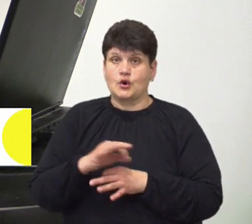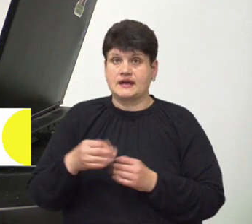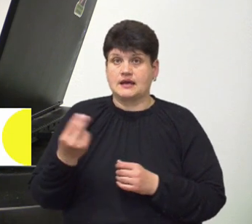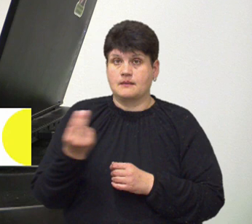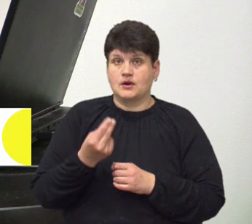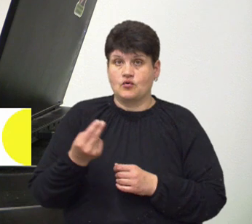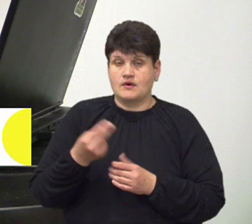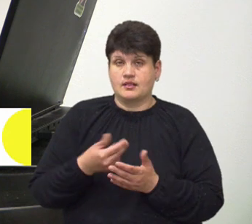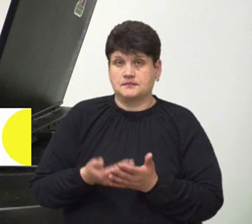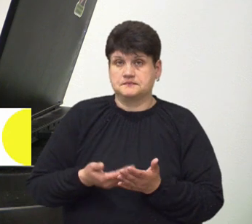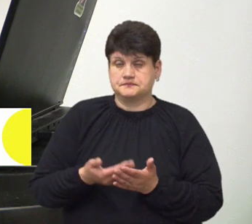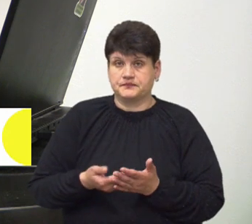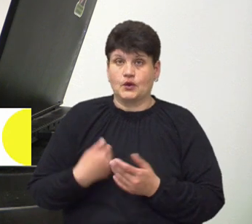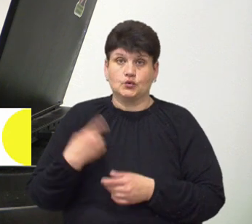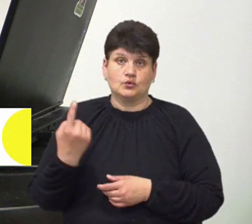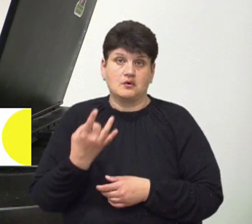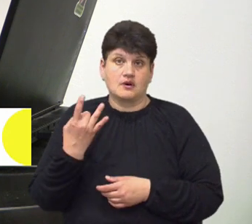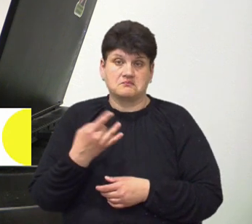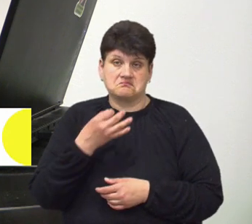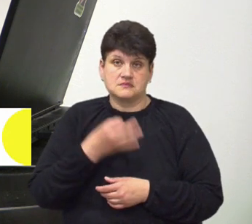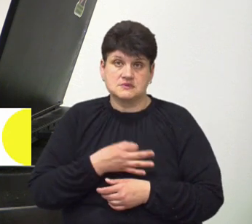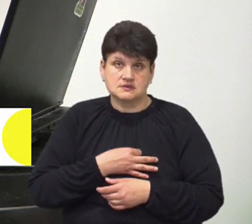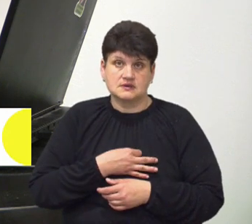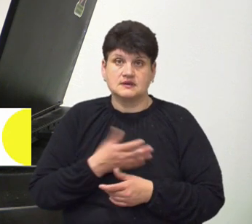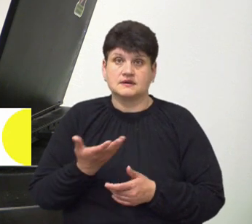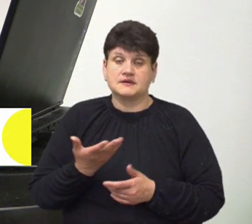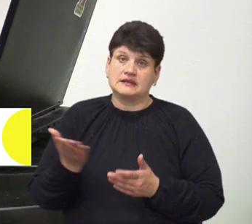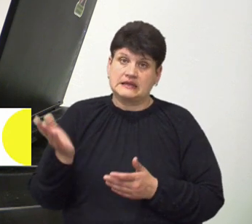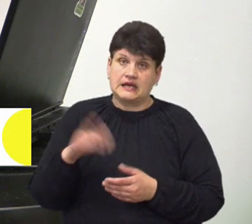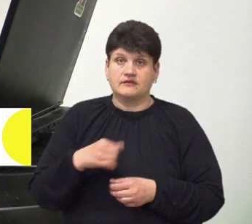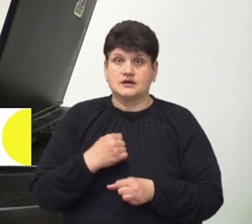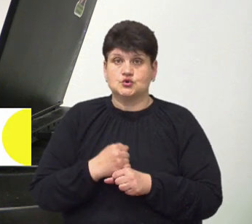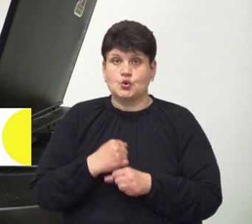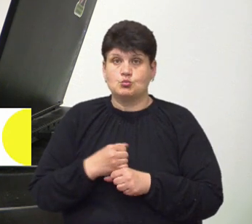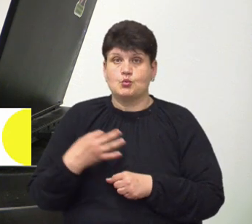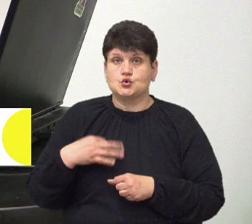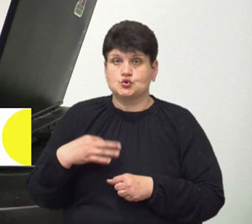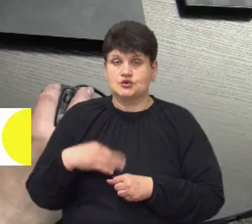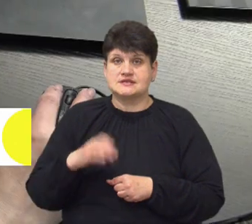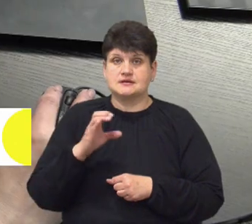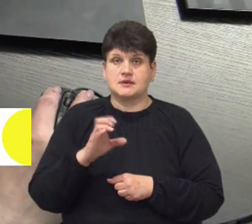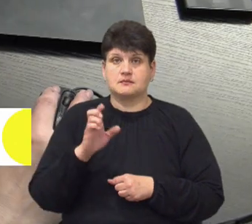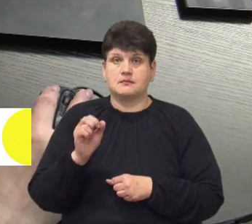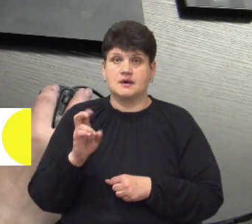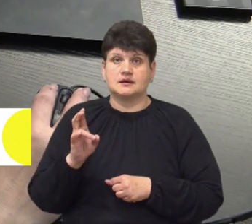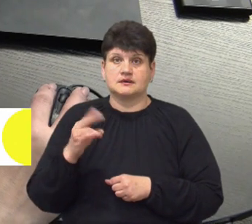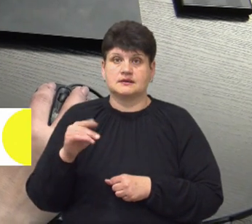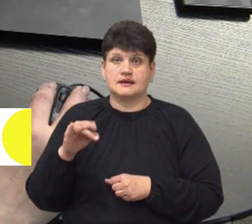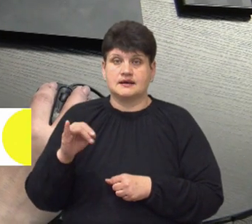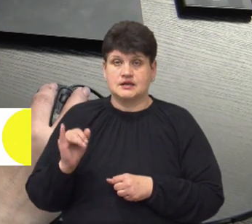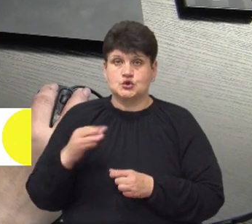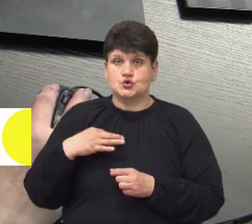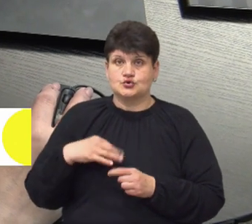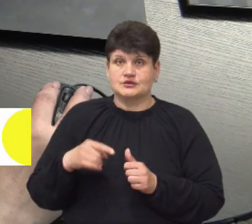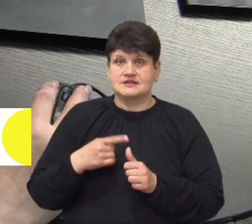схеми. І одного разу вона мені сказала, Віка, давай зробимо сорочку Степана Бандери. Сорочку назвали